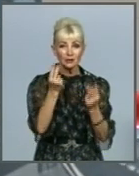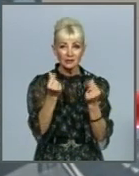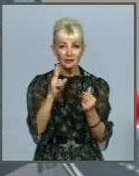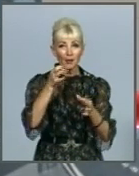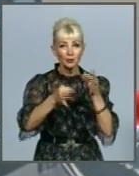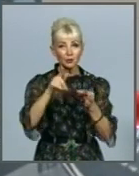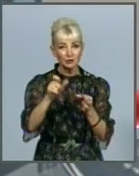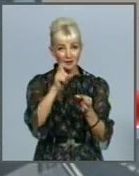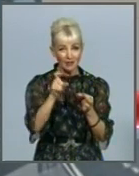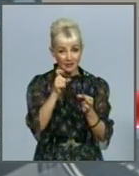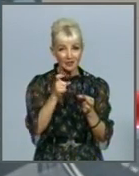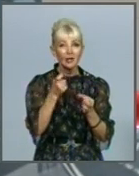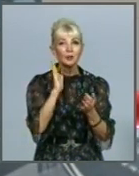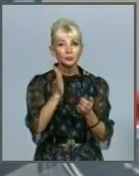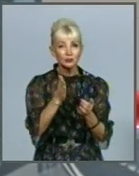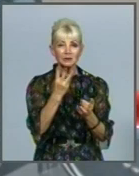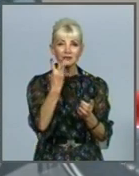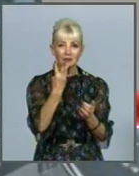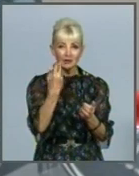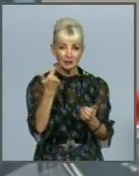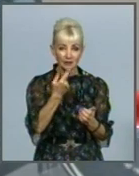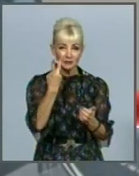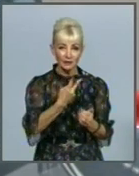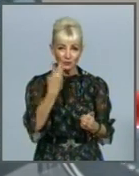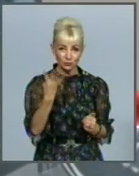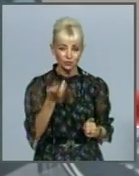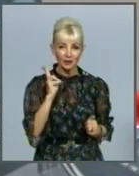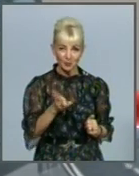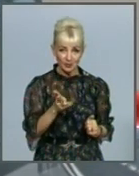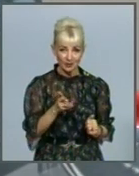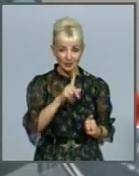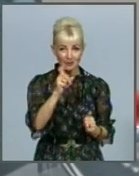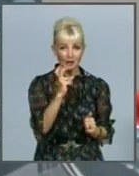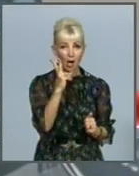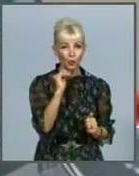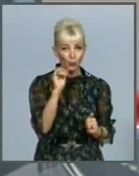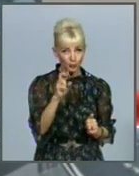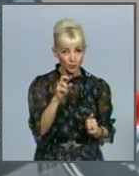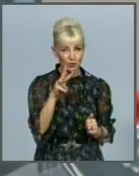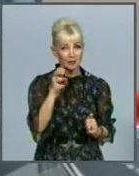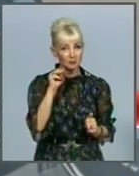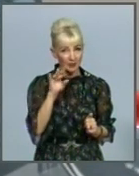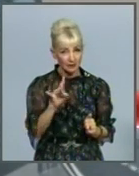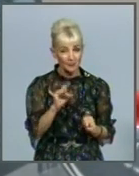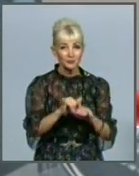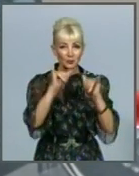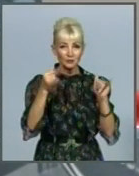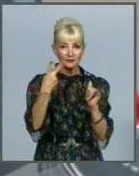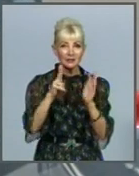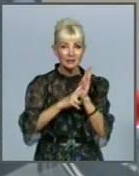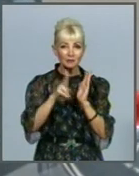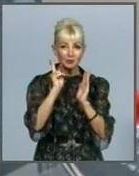газ для побутових клієнтів складає 3 гривні 24 копійки за кубічний метр. Зросла ціна на 27